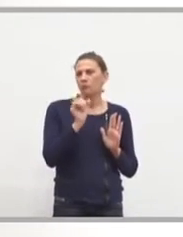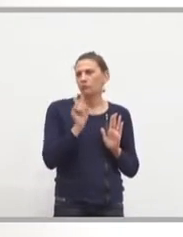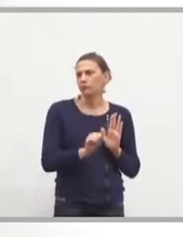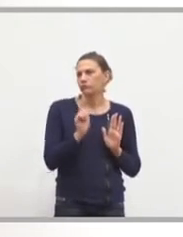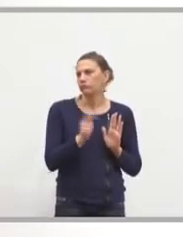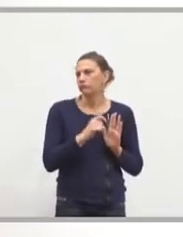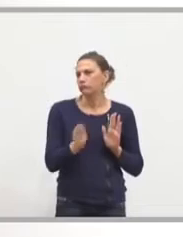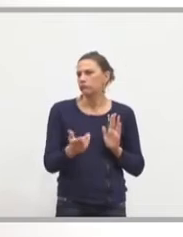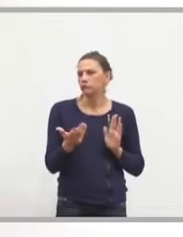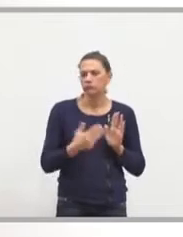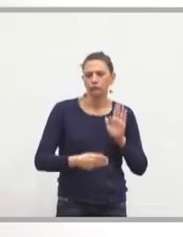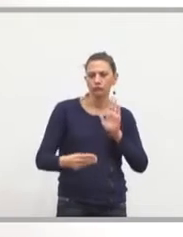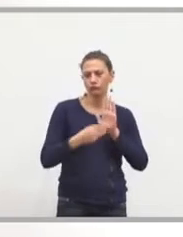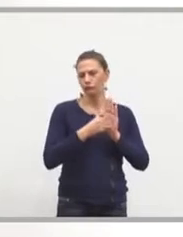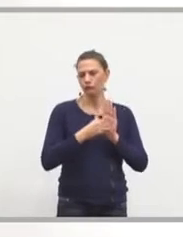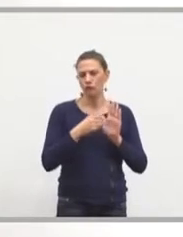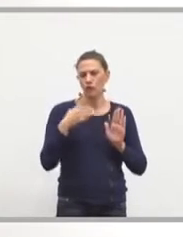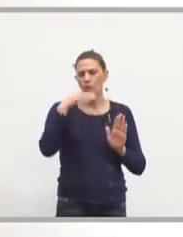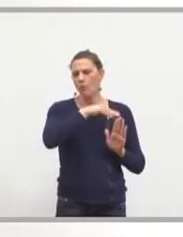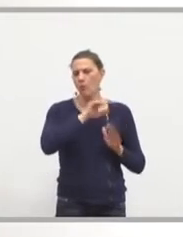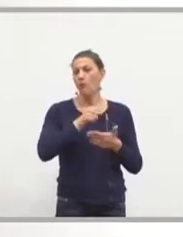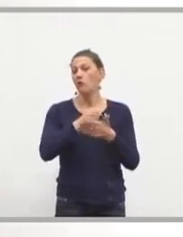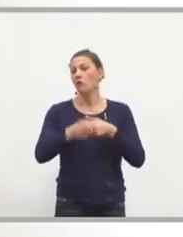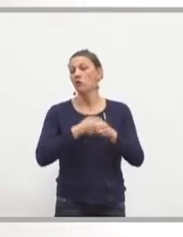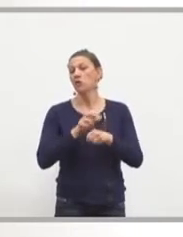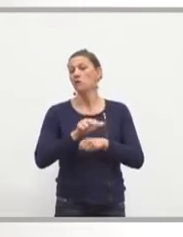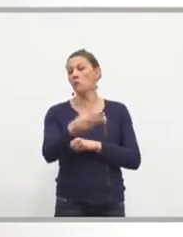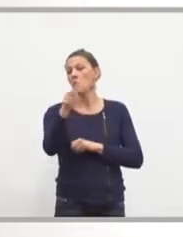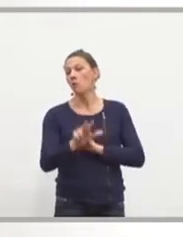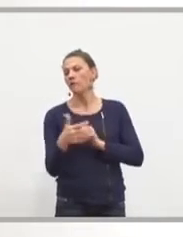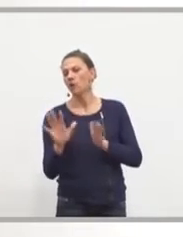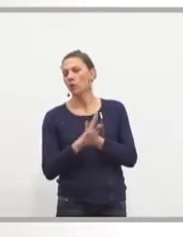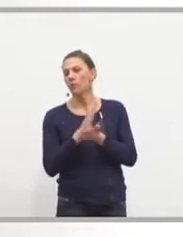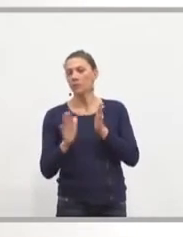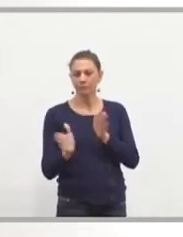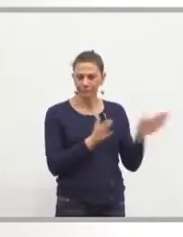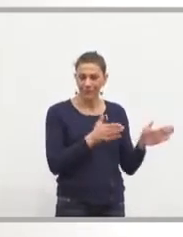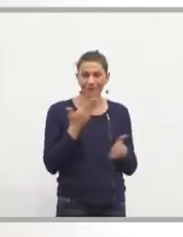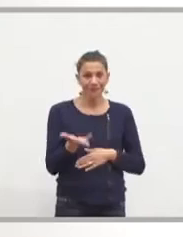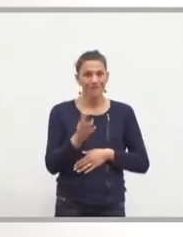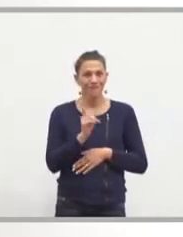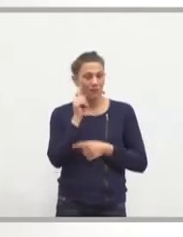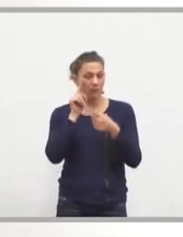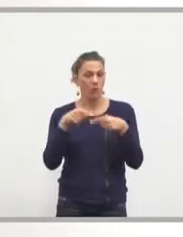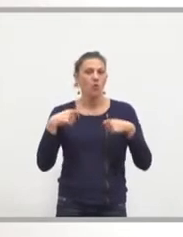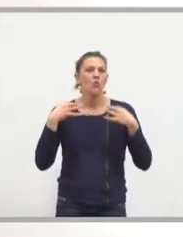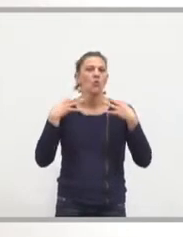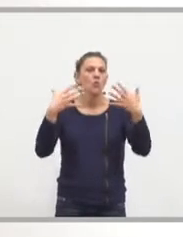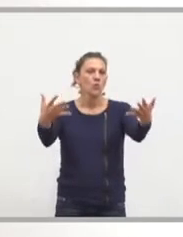de manière très rapide en fin d'année, la réalisation dans les deux, mois. Là, on parle de choses qui demandent du temps.'est-à-dire qu'entre le moment